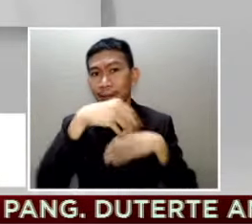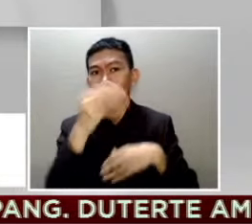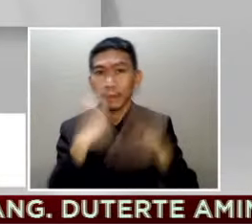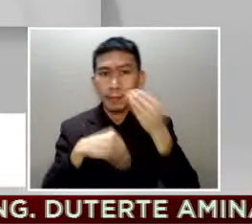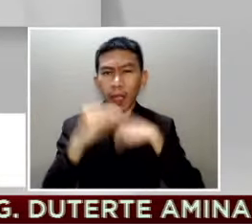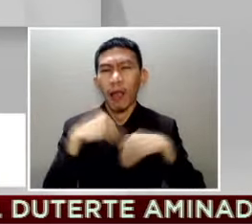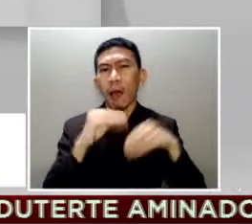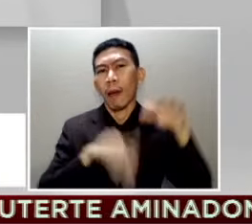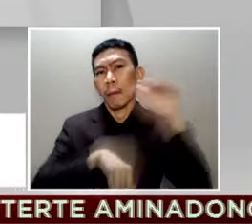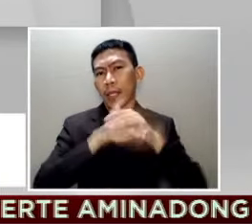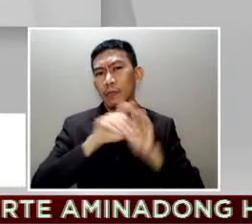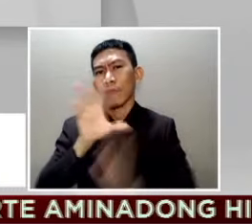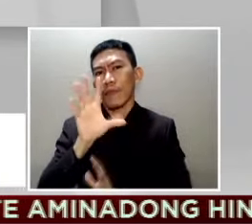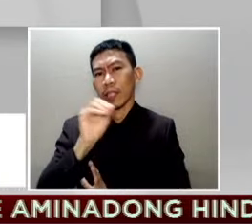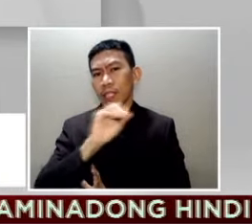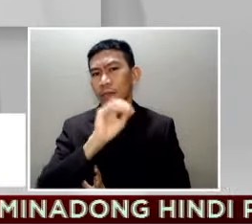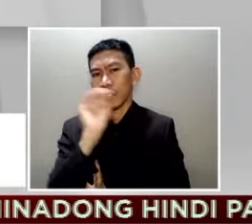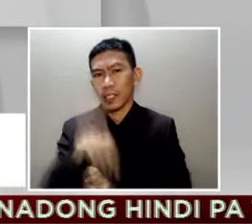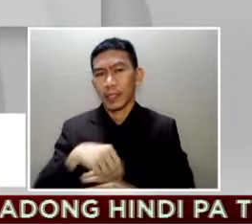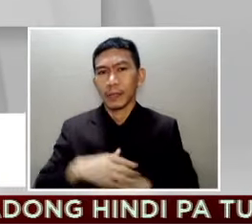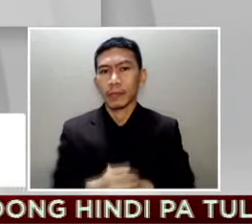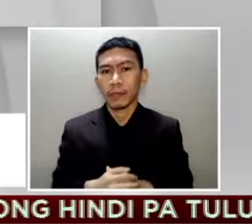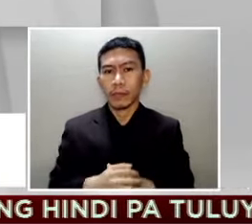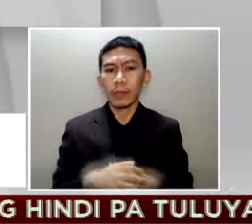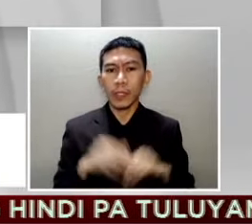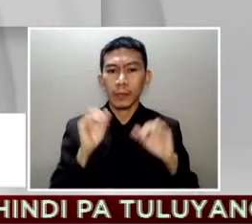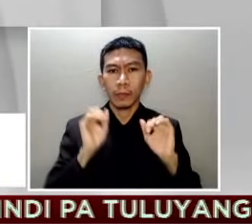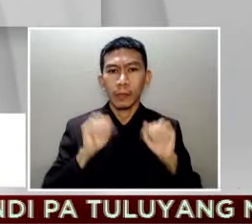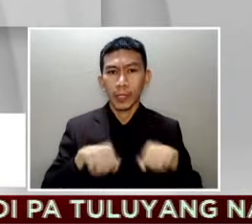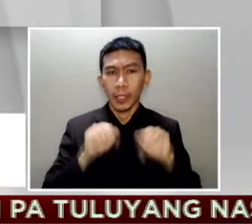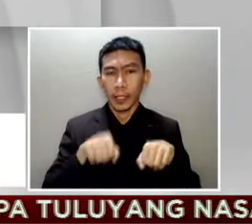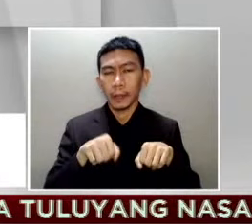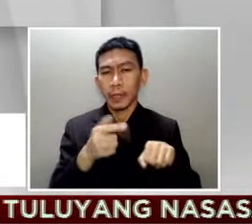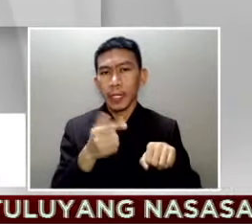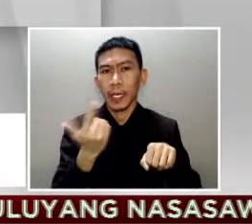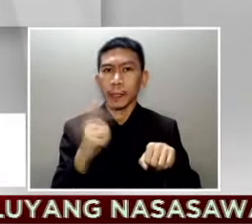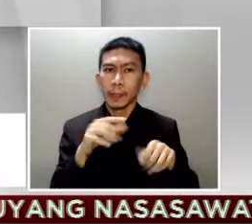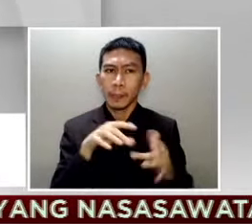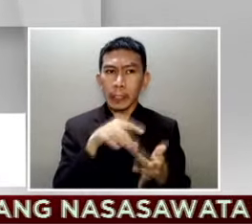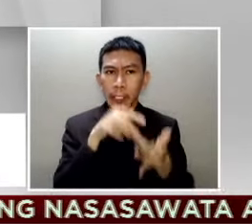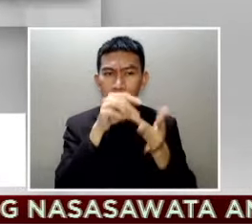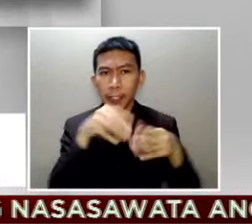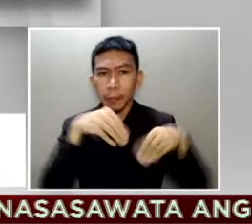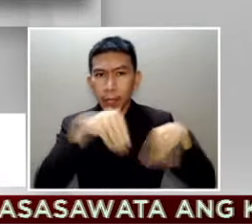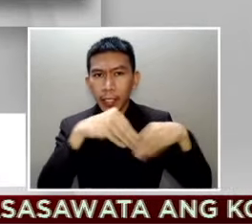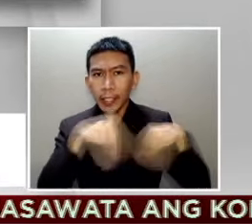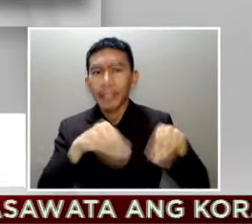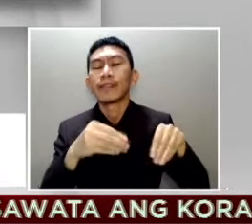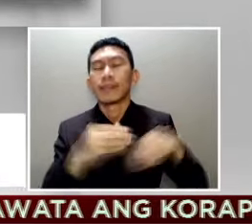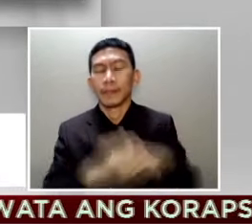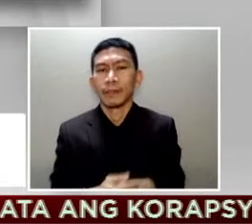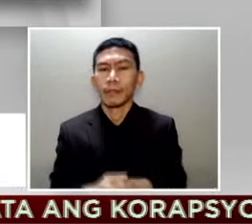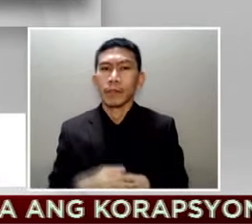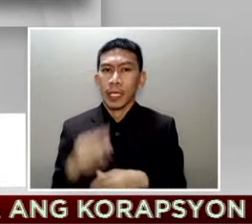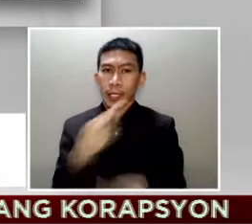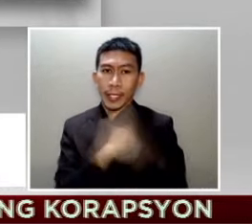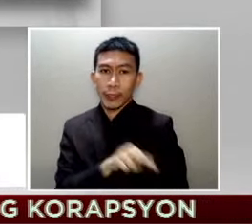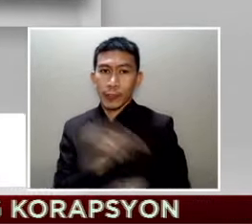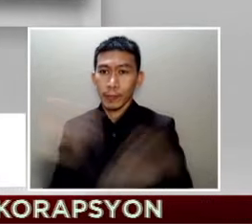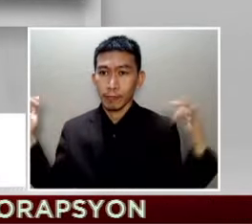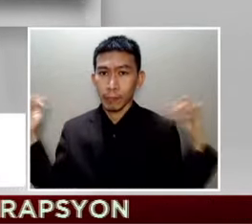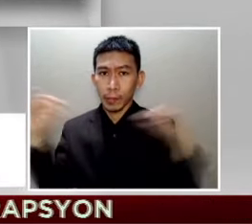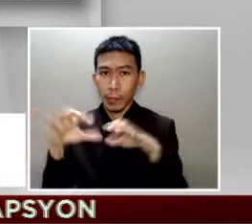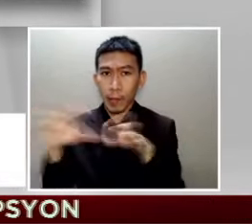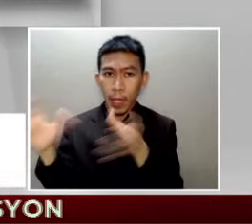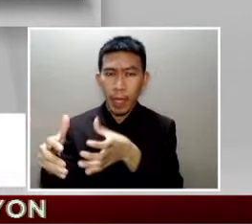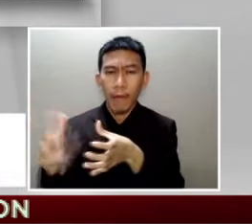lang. Papayagan ang mga specialized markets ng Department of Tourism. Ang mga religious gatherings para sa mga necrological